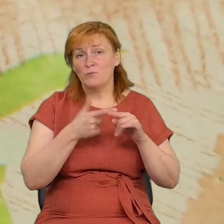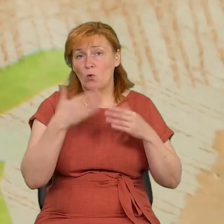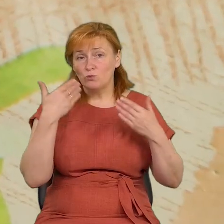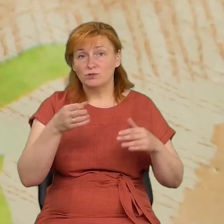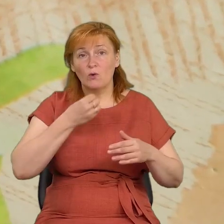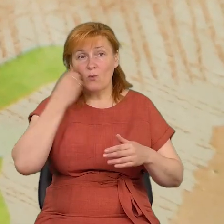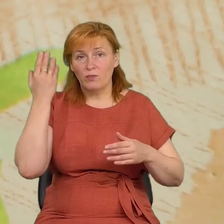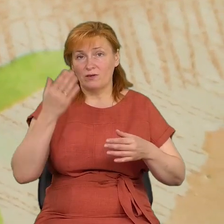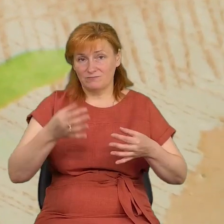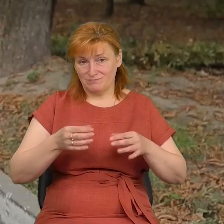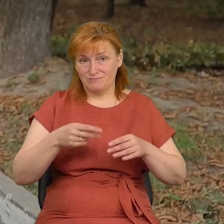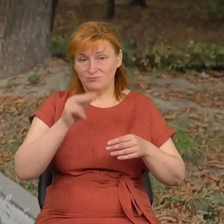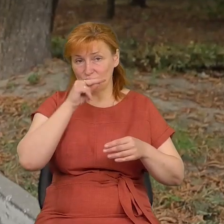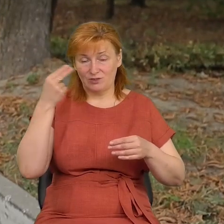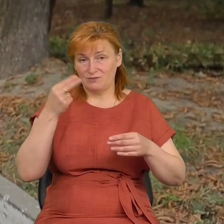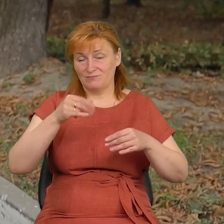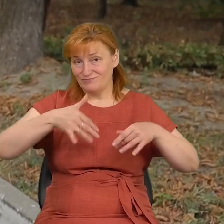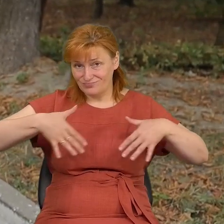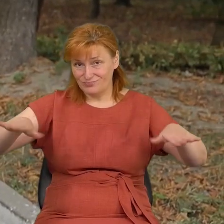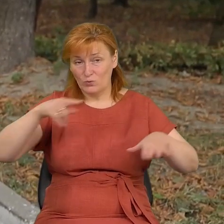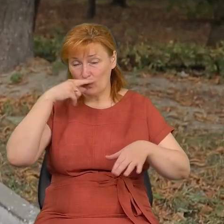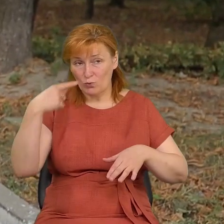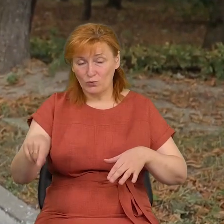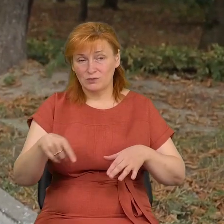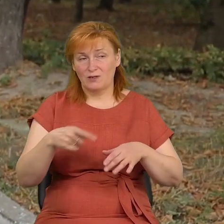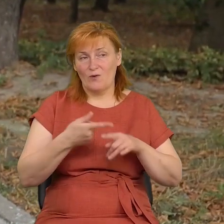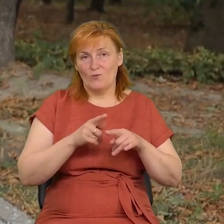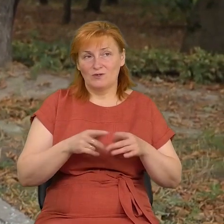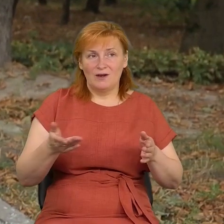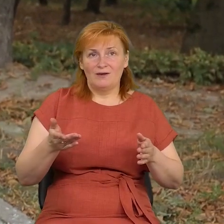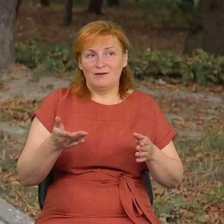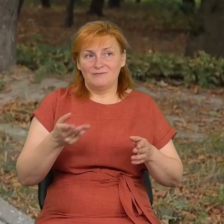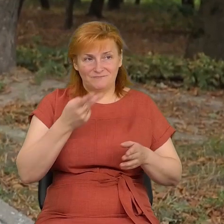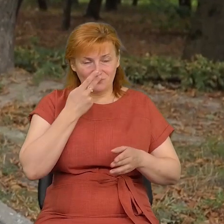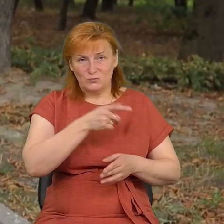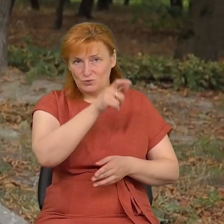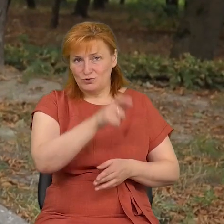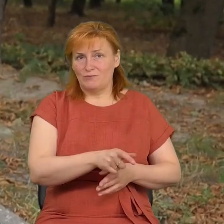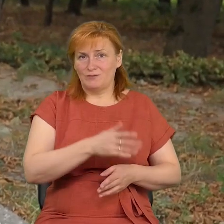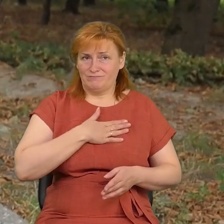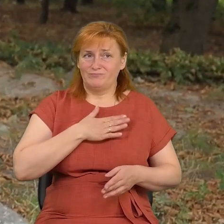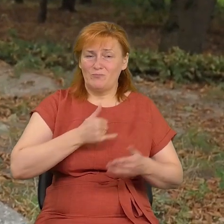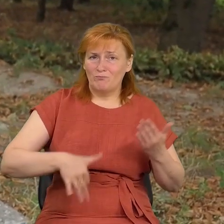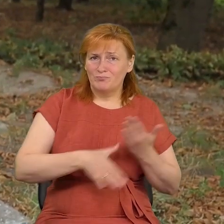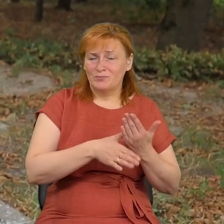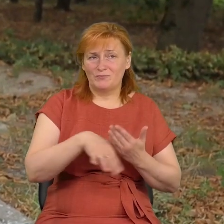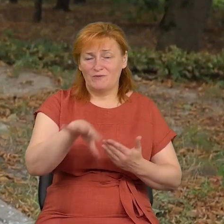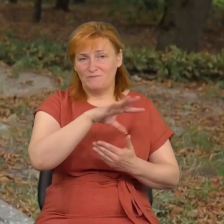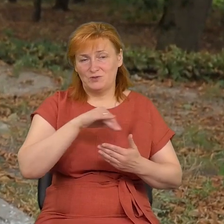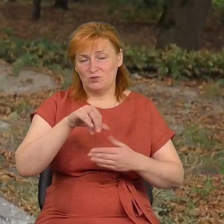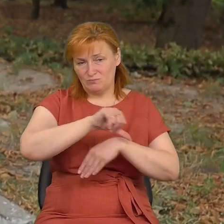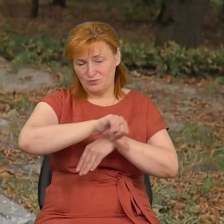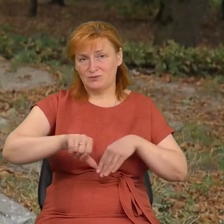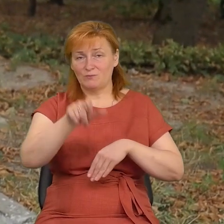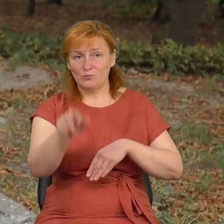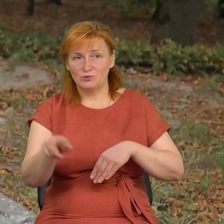відзначили прикордонники. Даний факт не був залишений, не був поза увагою Державної прикордонної служби, в